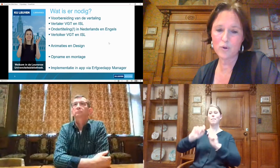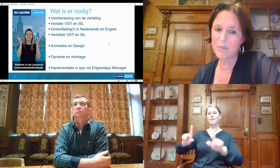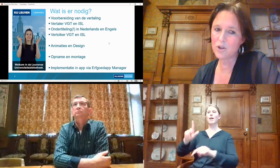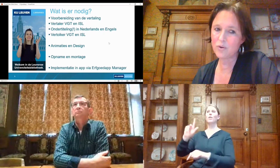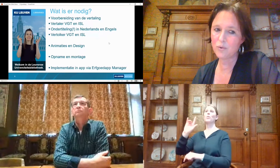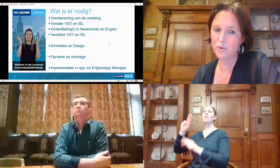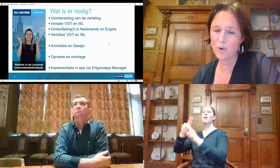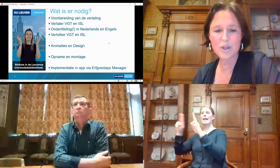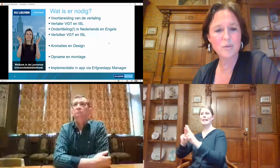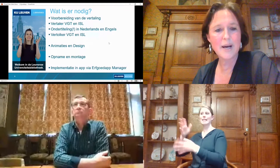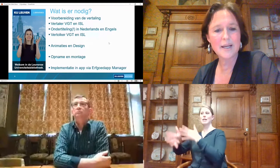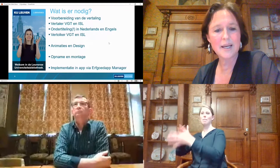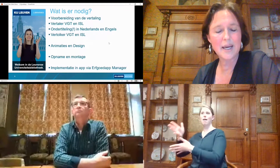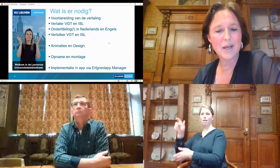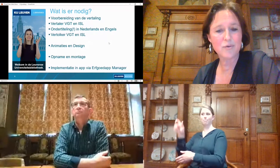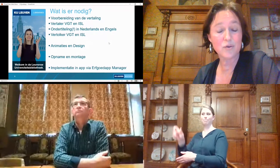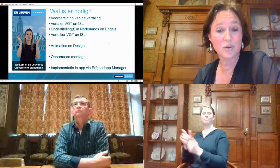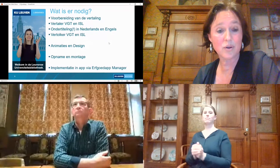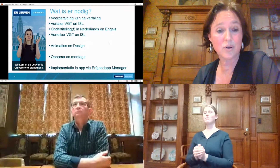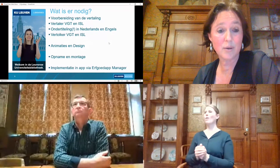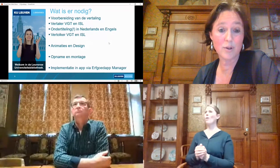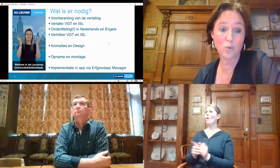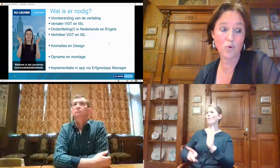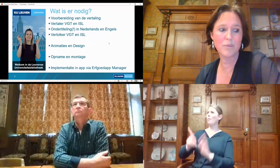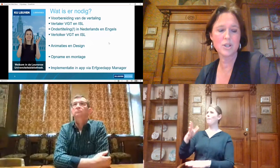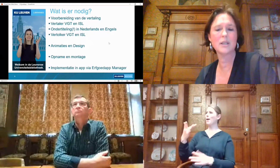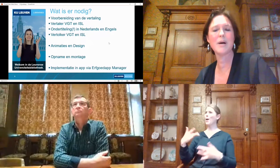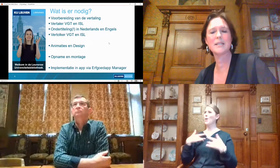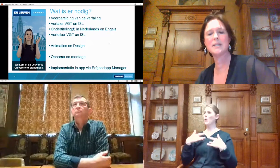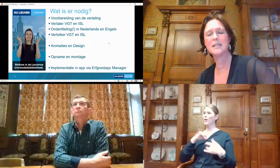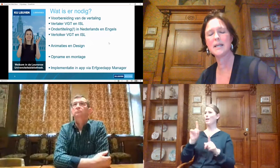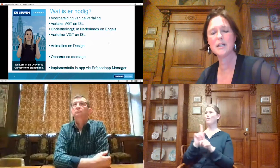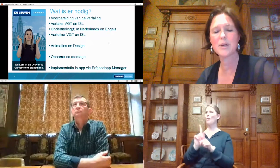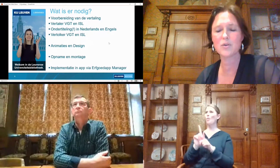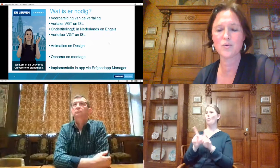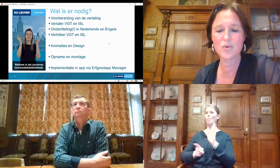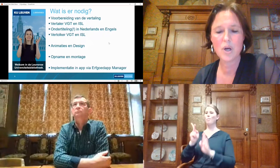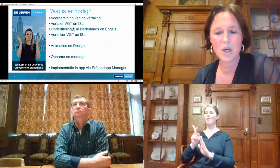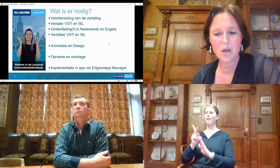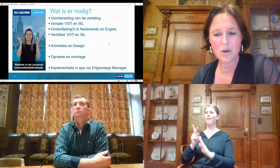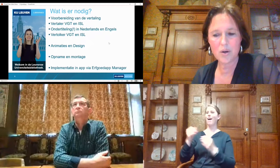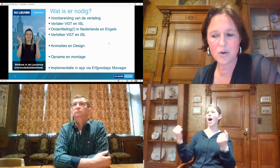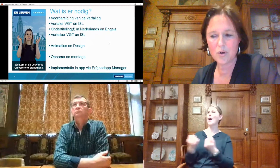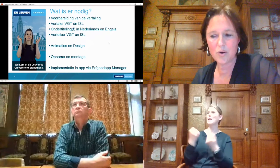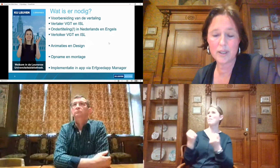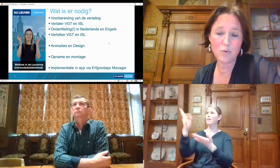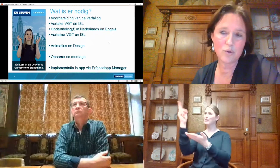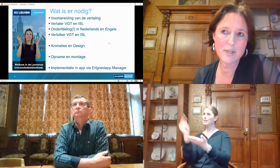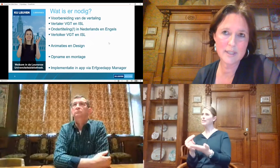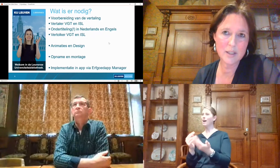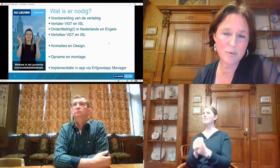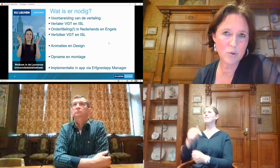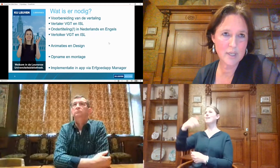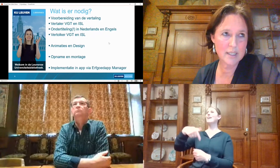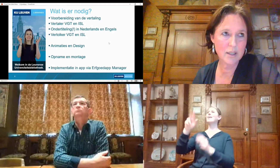Om het een beetje leuker te maken, hebben wij er ook een beetje animaties en design in gebracht. Dus in de